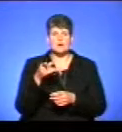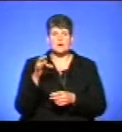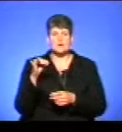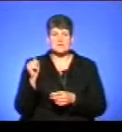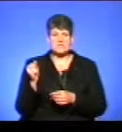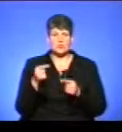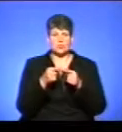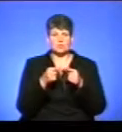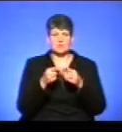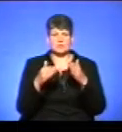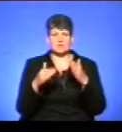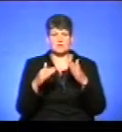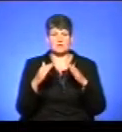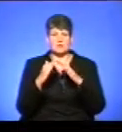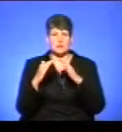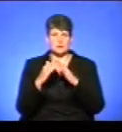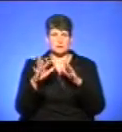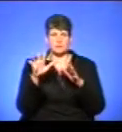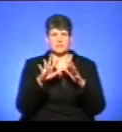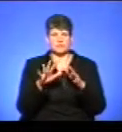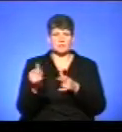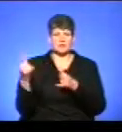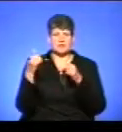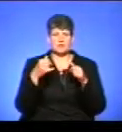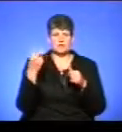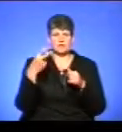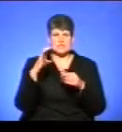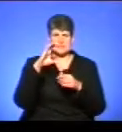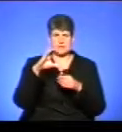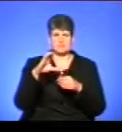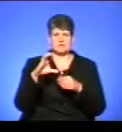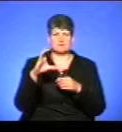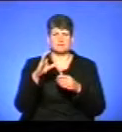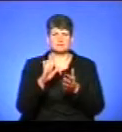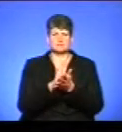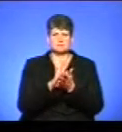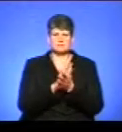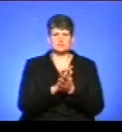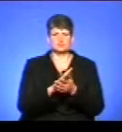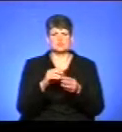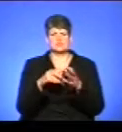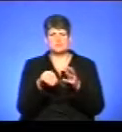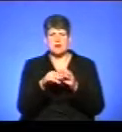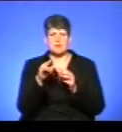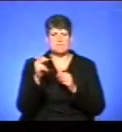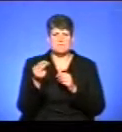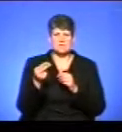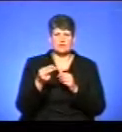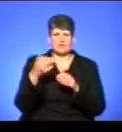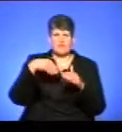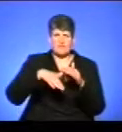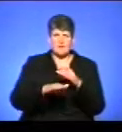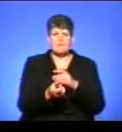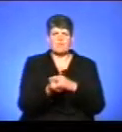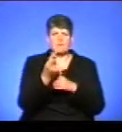куткати, нанесло шар 20 сантиметрів ґрунту, пісок, намул. І в зв'язку з тим в ямі з